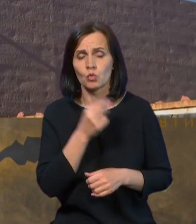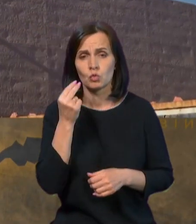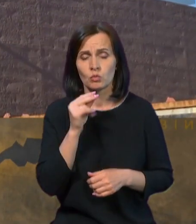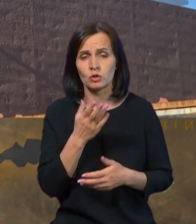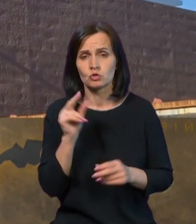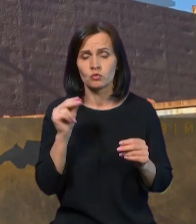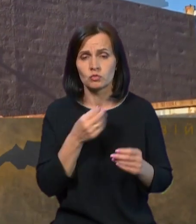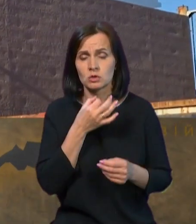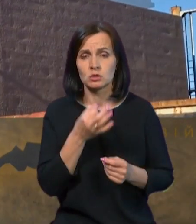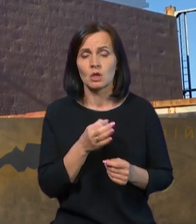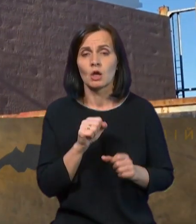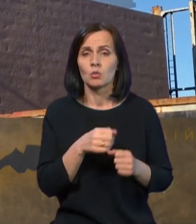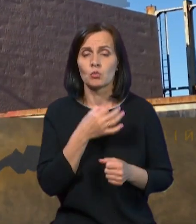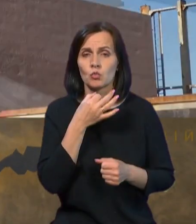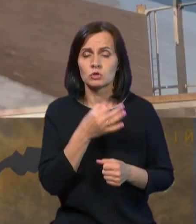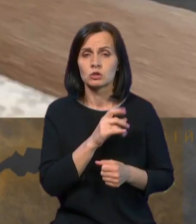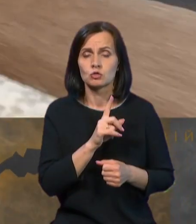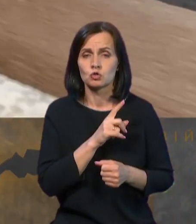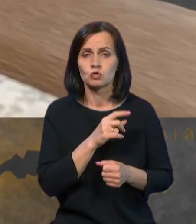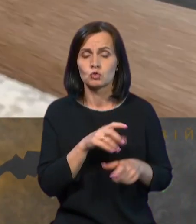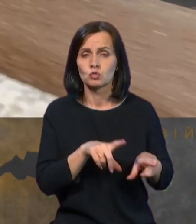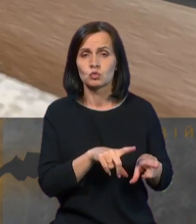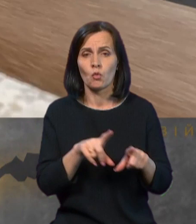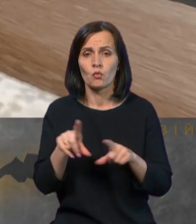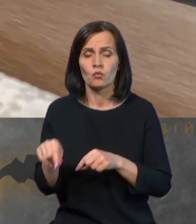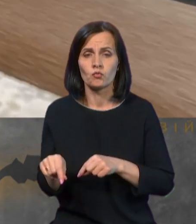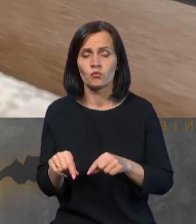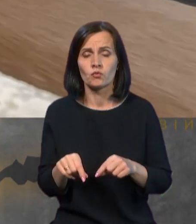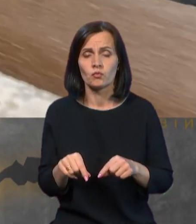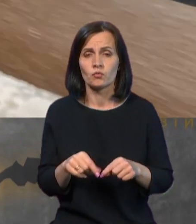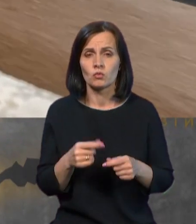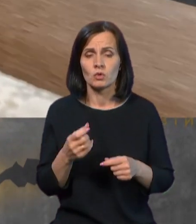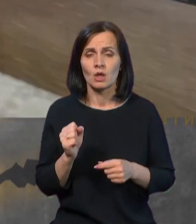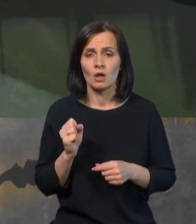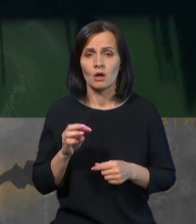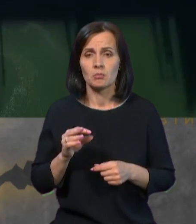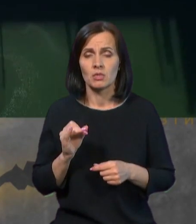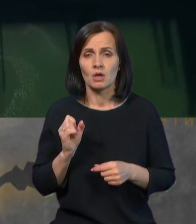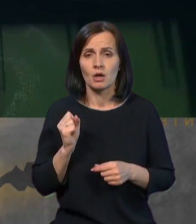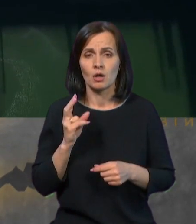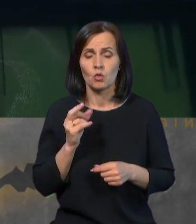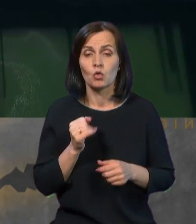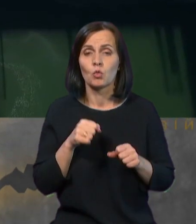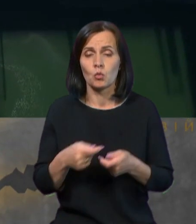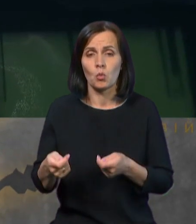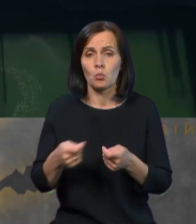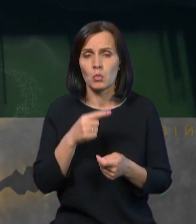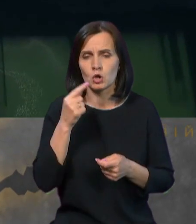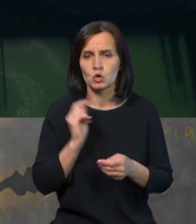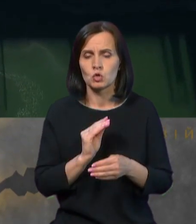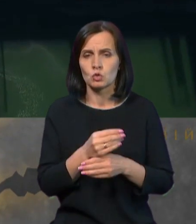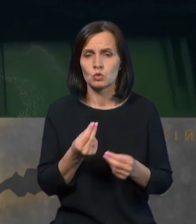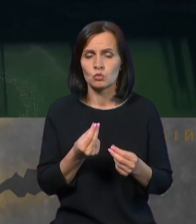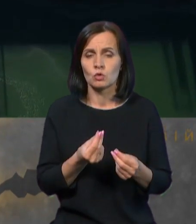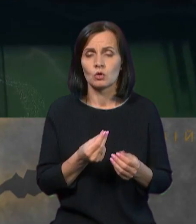виразити, можу сказати, що транзит аміаку може принести Росії додаткові кошти, на які вона може будувати свої